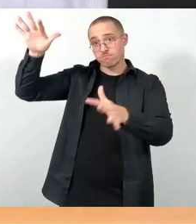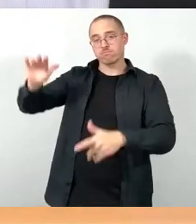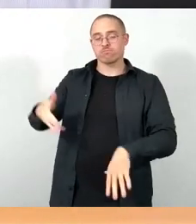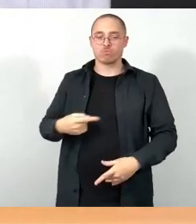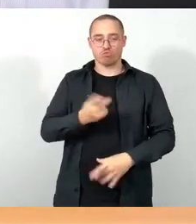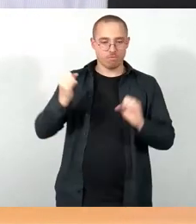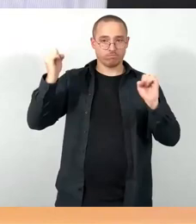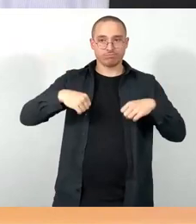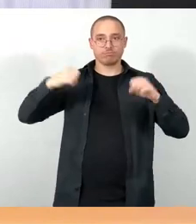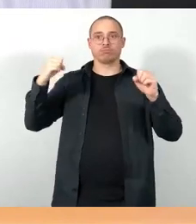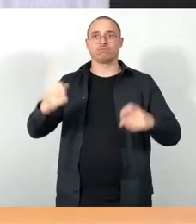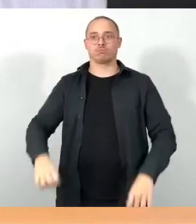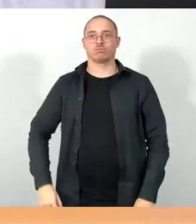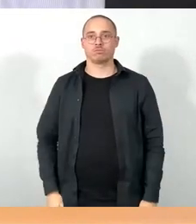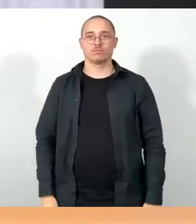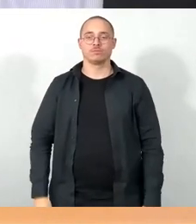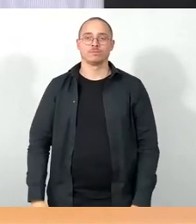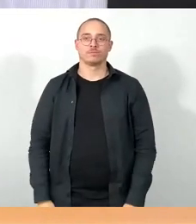Das bringt uns zum nächsten Tagesordnungspunkt.